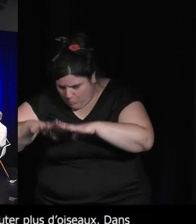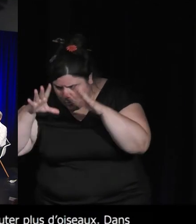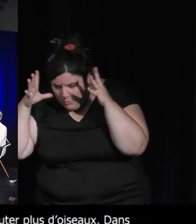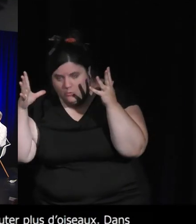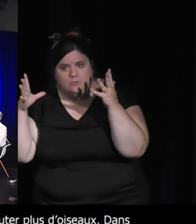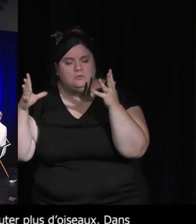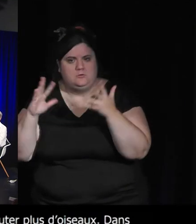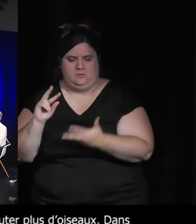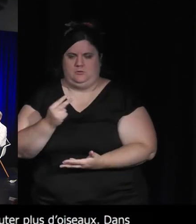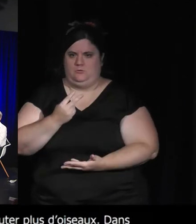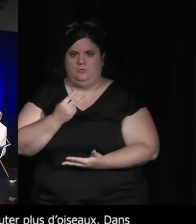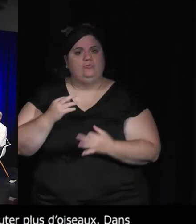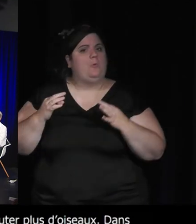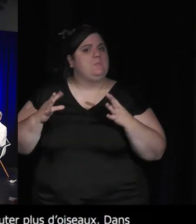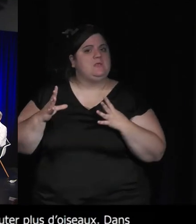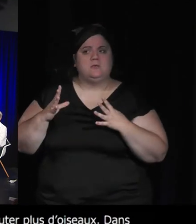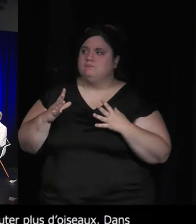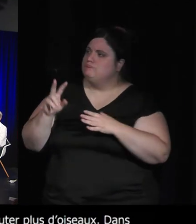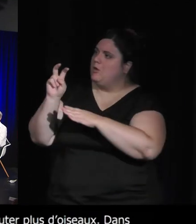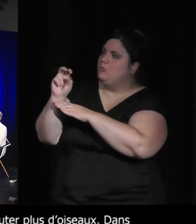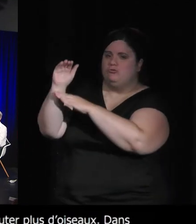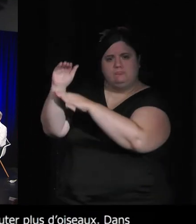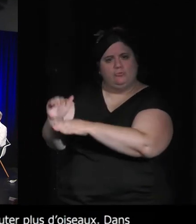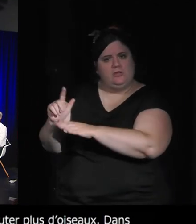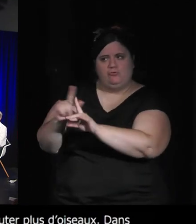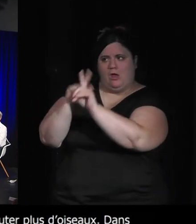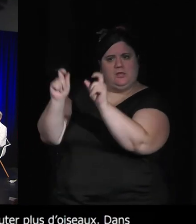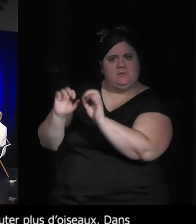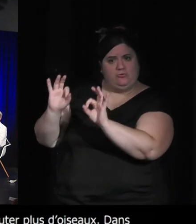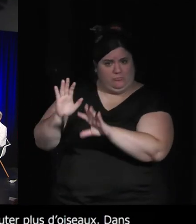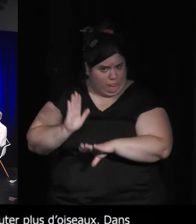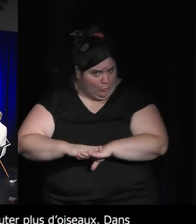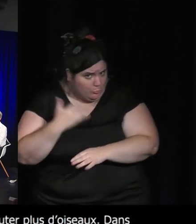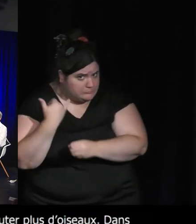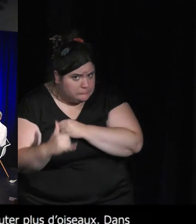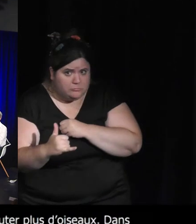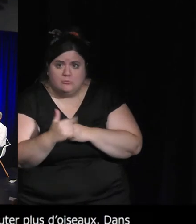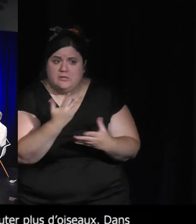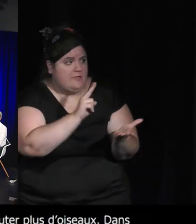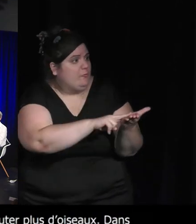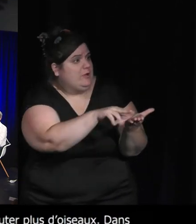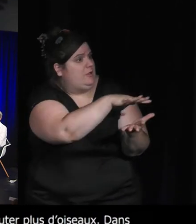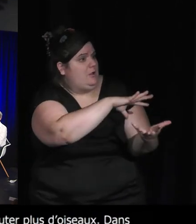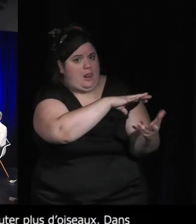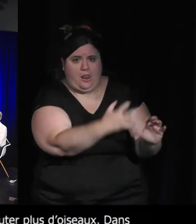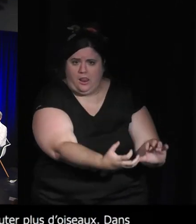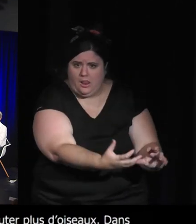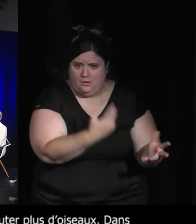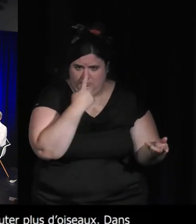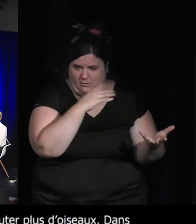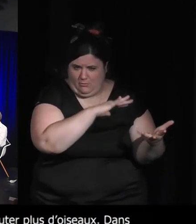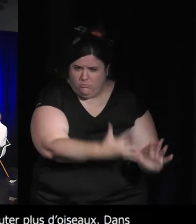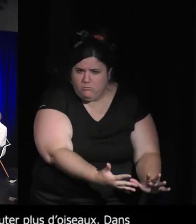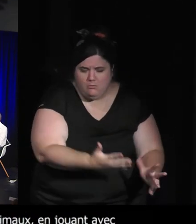sensation de respecter l'écologie respecter l'environnement alors qu'en fait ils se meurent à côté justement se donner bonne